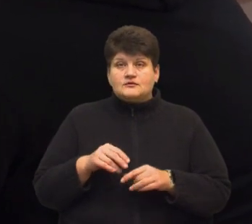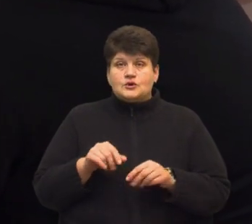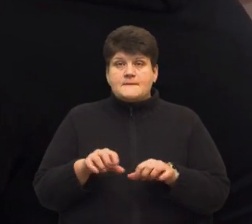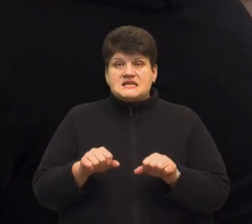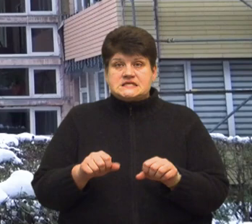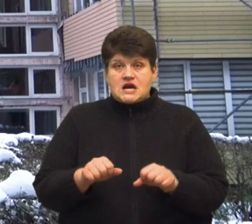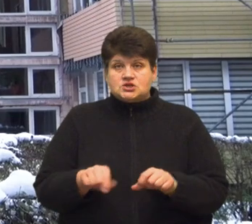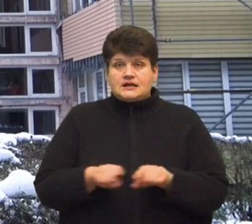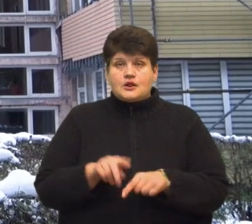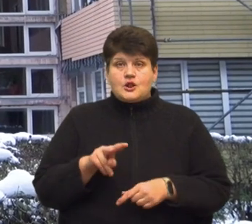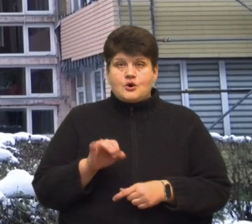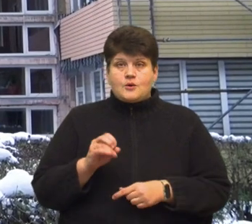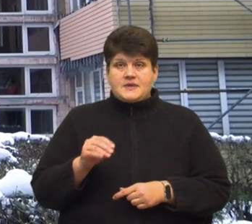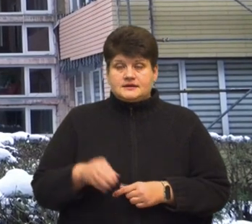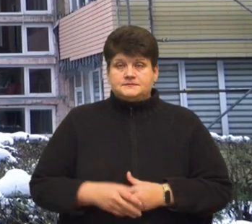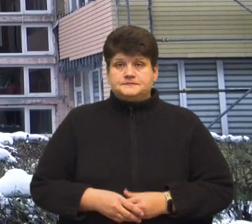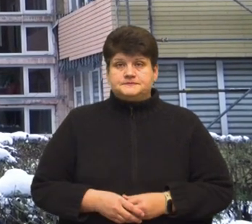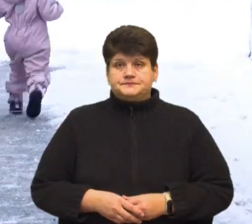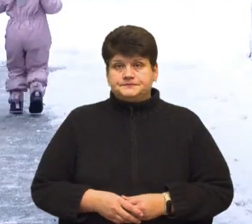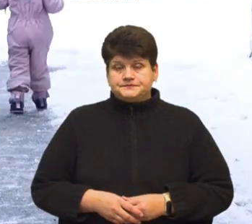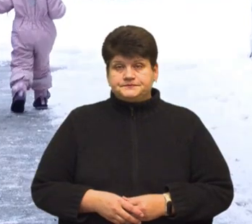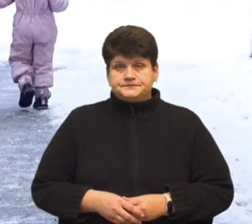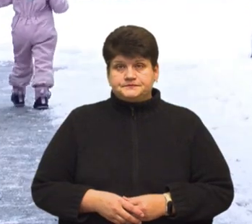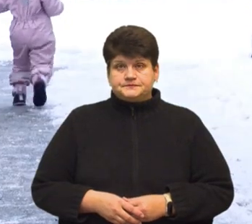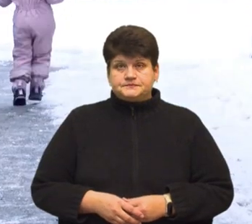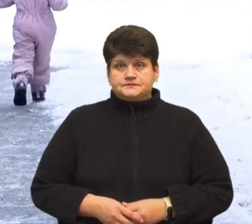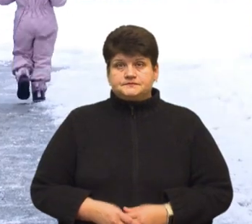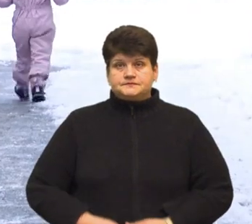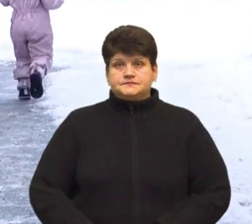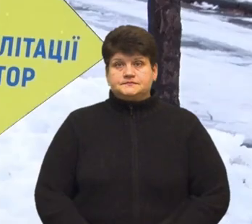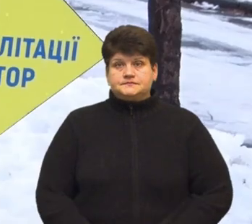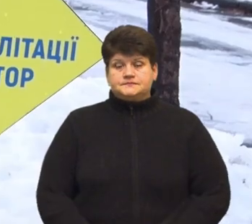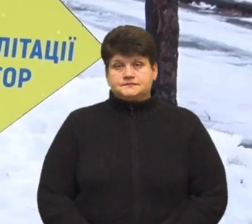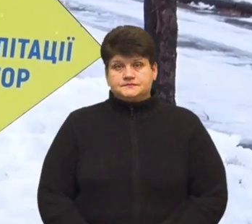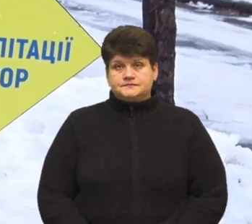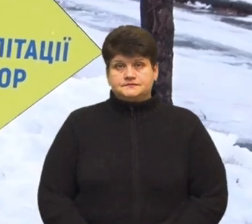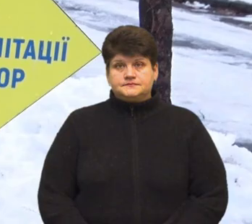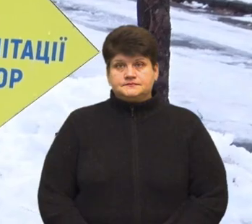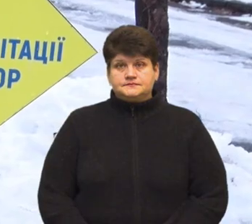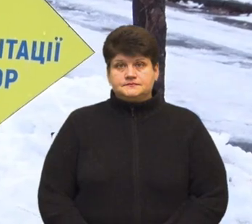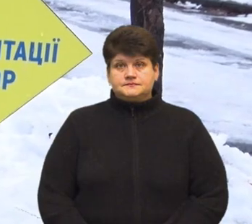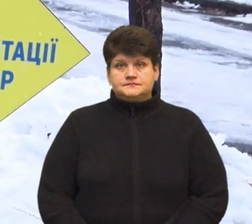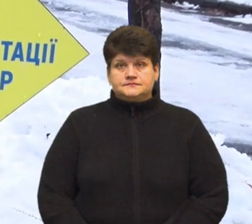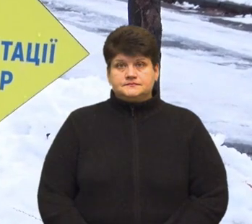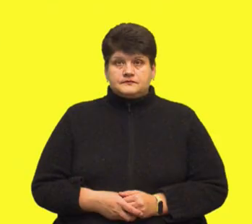до логопеда. Максим Сказків, Андрій Прокопів, Василь Панчук, Андрій Міц, Суспільне новини, Тернопіль.